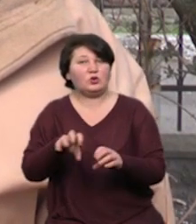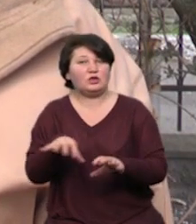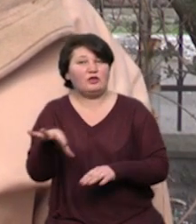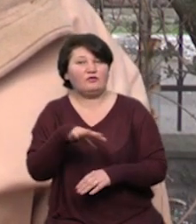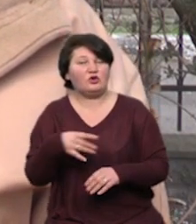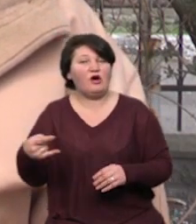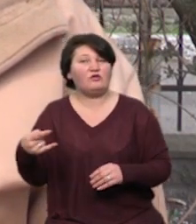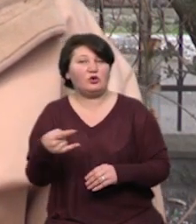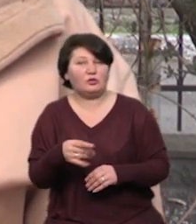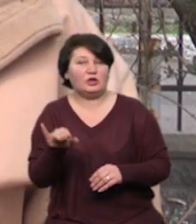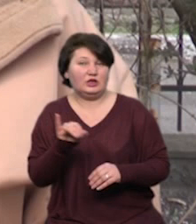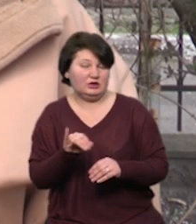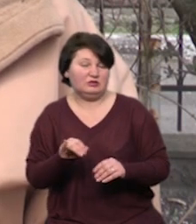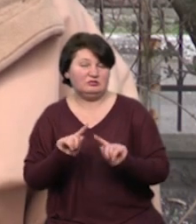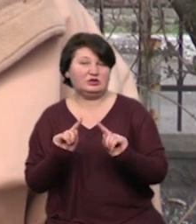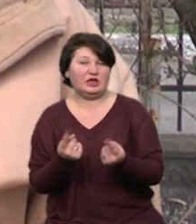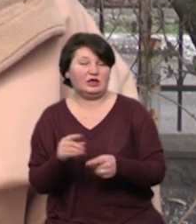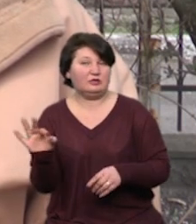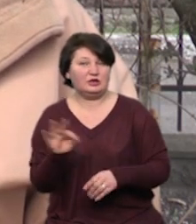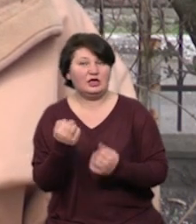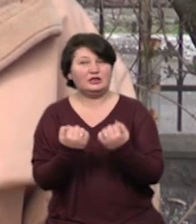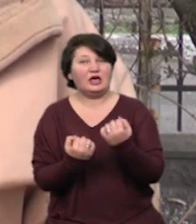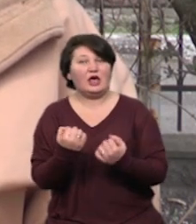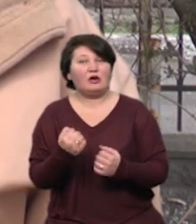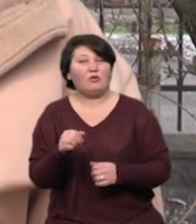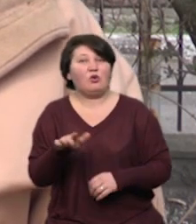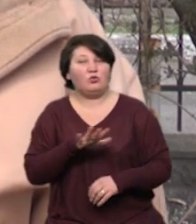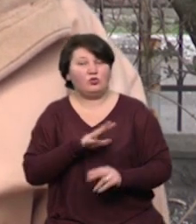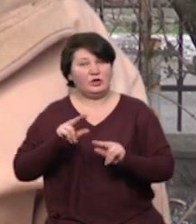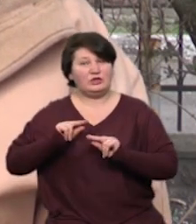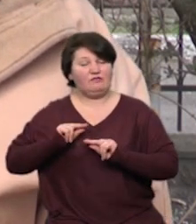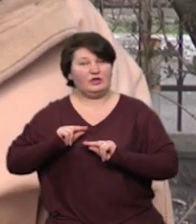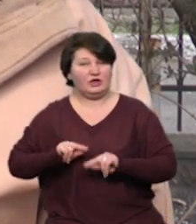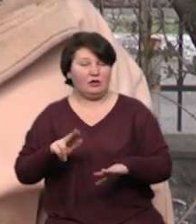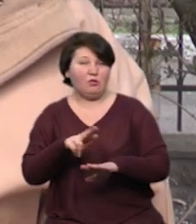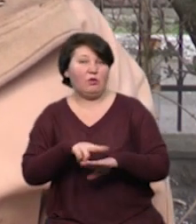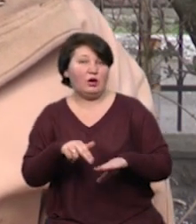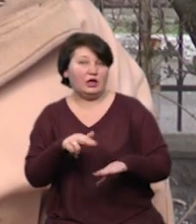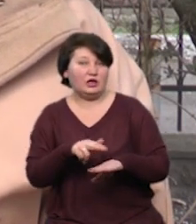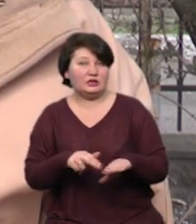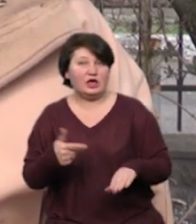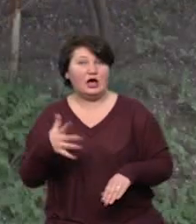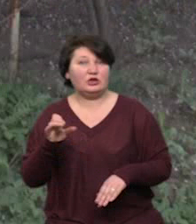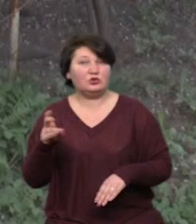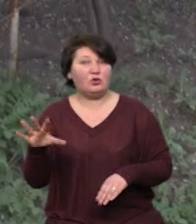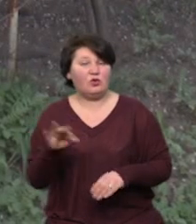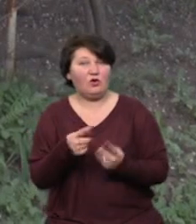автомобіль затримали. За кермом автомобілям знаходився працівник поліції Галицького відділку.